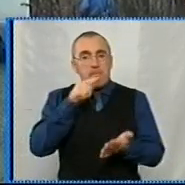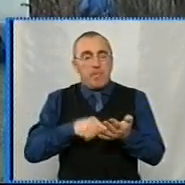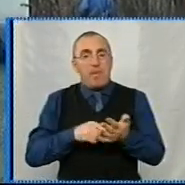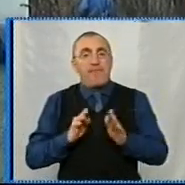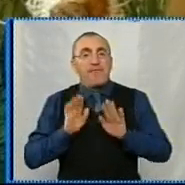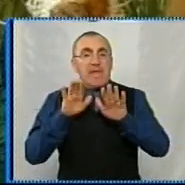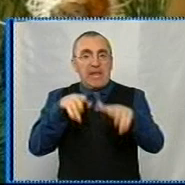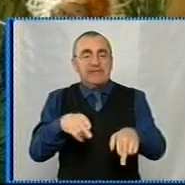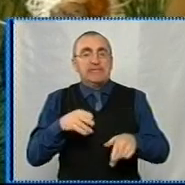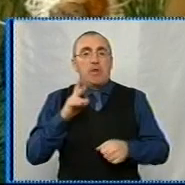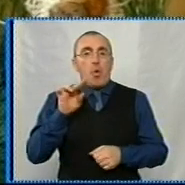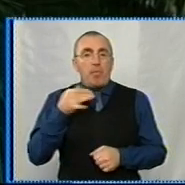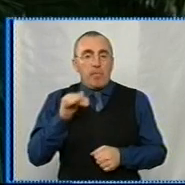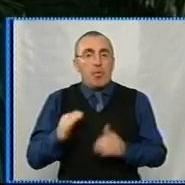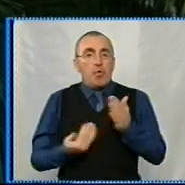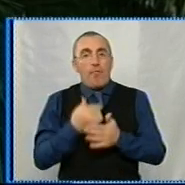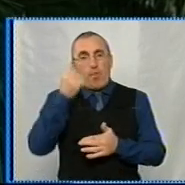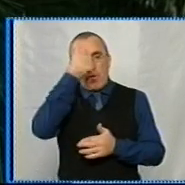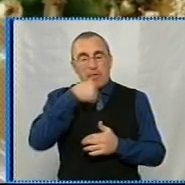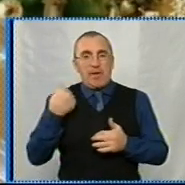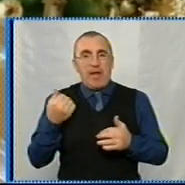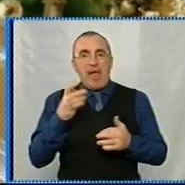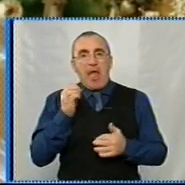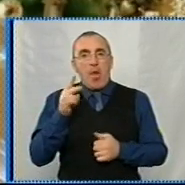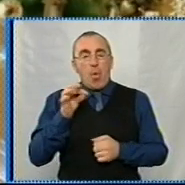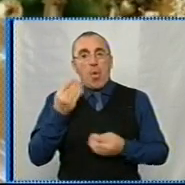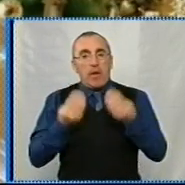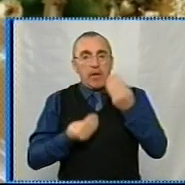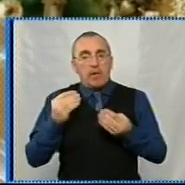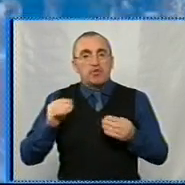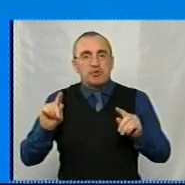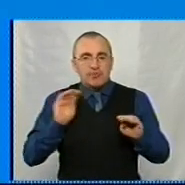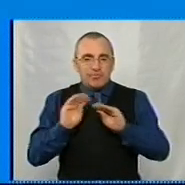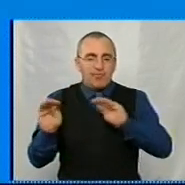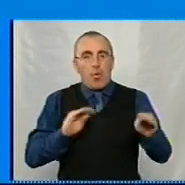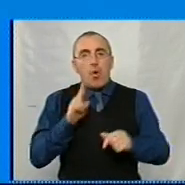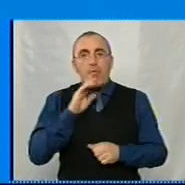Кропивницький. Новорічно-різдвяні еко-іграшки створює Кропивничанка.